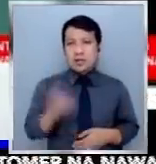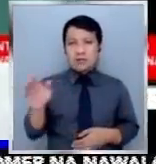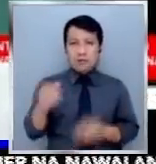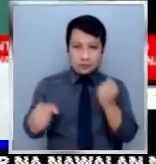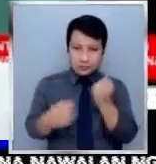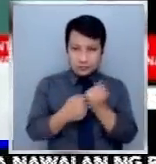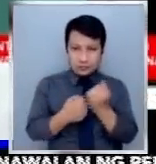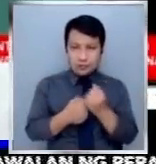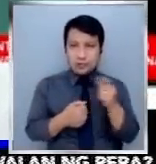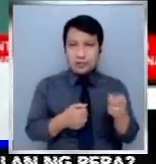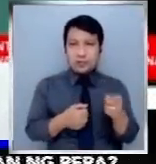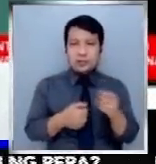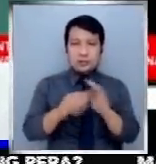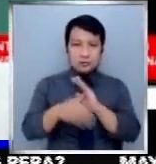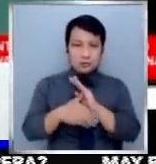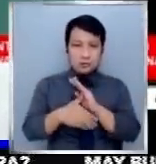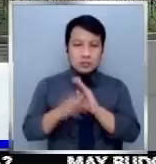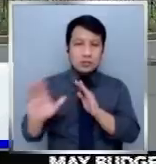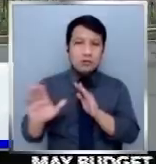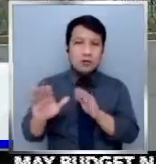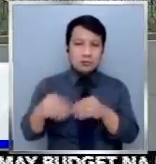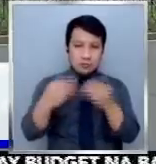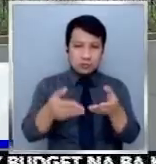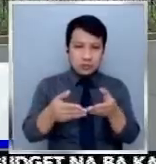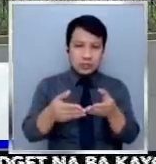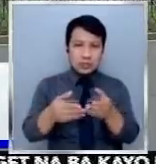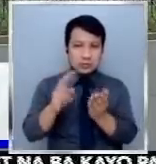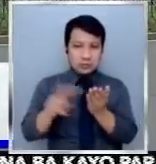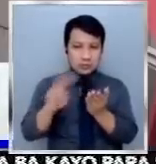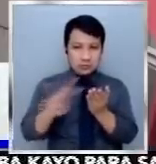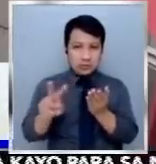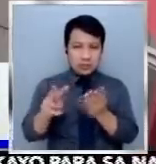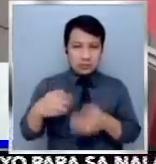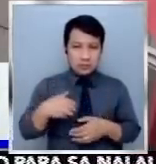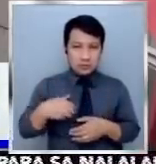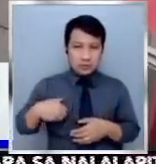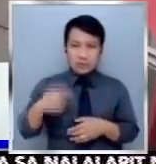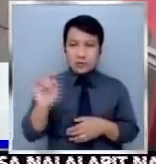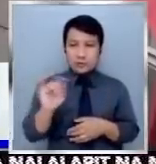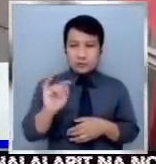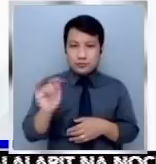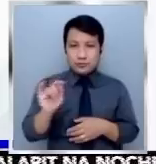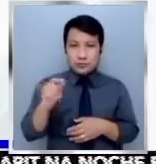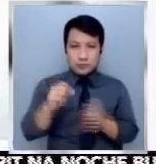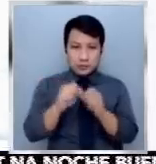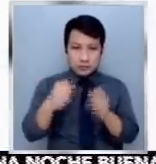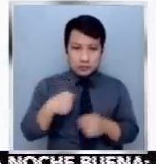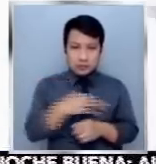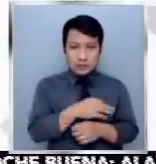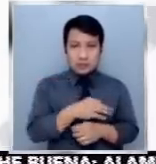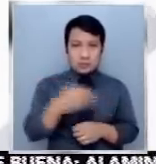hakbang ng Commission on Elections na maglagay ng verified badge sa mga YouTube channel ng mga opisyan na kandidato. Sabi ni